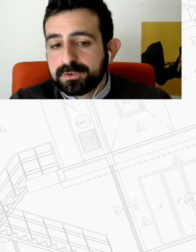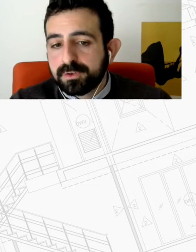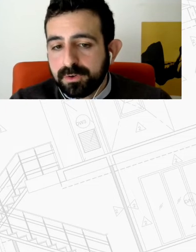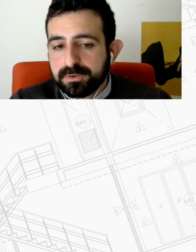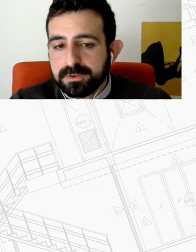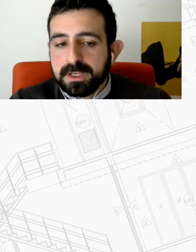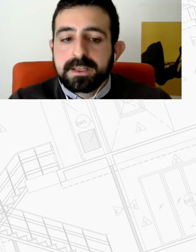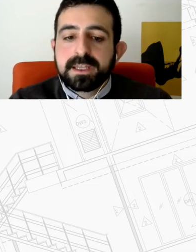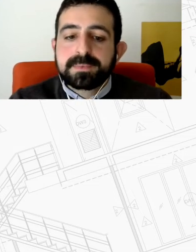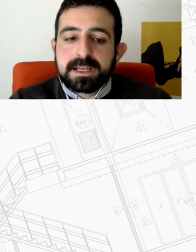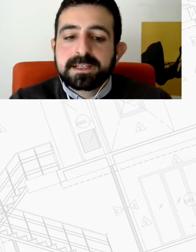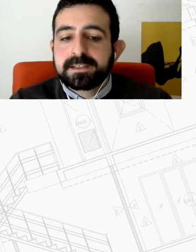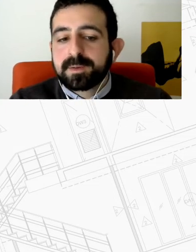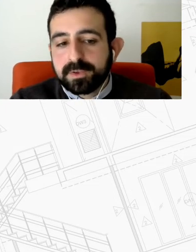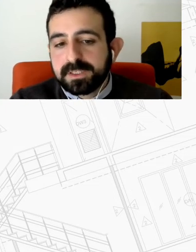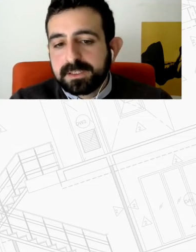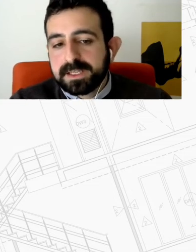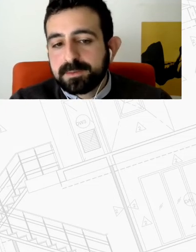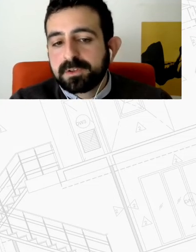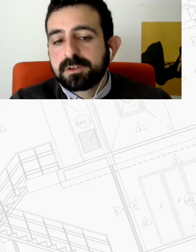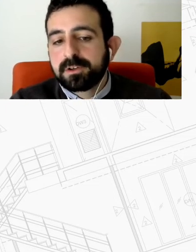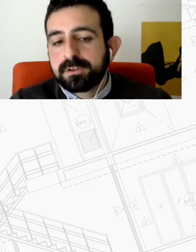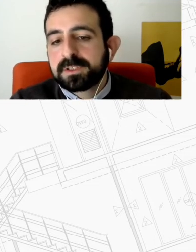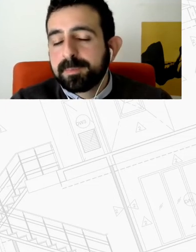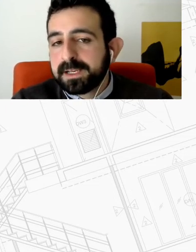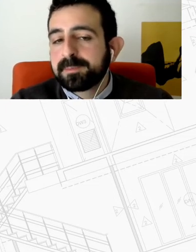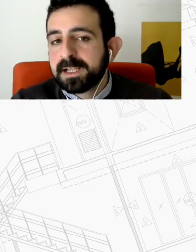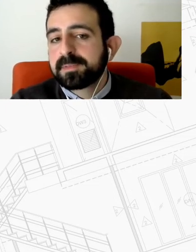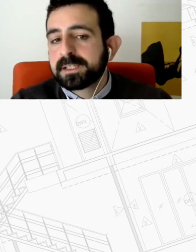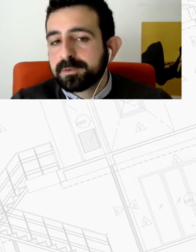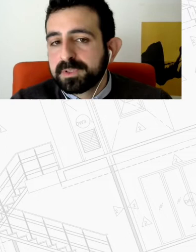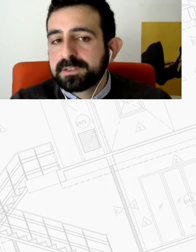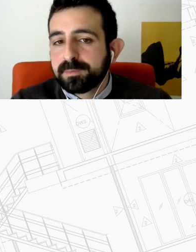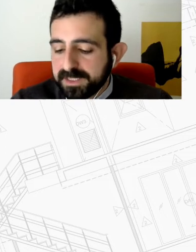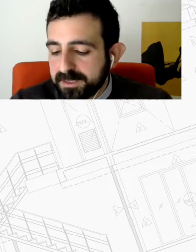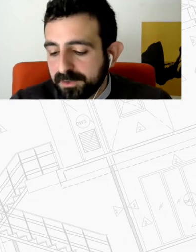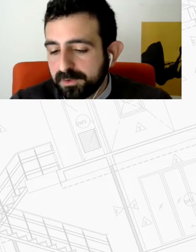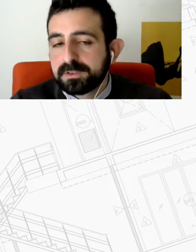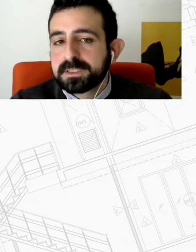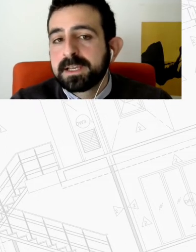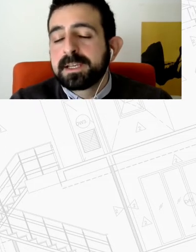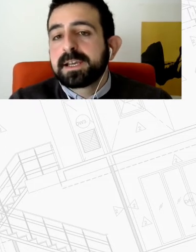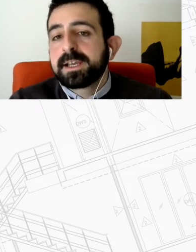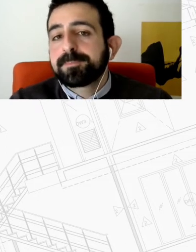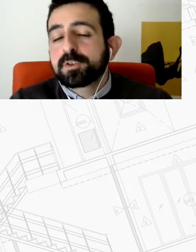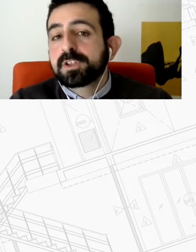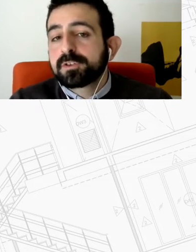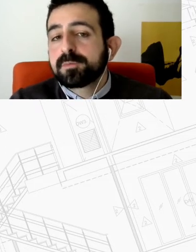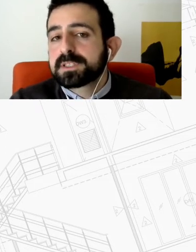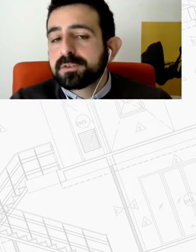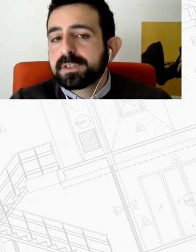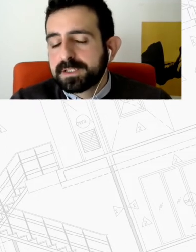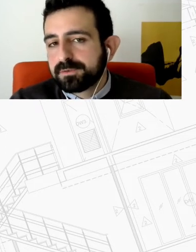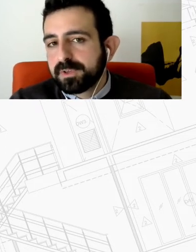κοινόχρηστων χώρων και από την άλλη την εφαρμογή έξιμενων τεχνολογιών και πάλι μιλάμε για εξιοποίηση ευρωπαϊκής χρηματοδότησης των